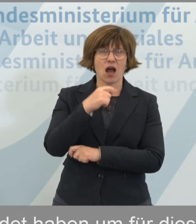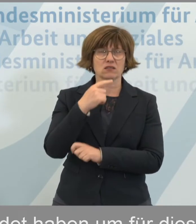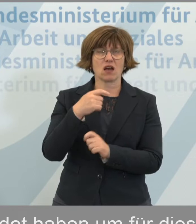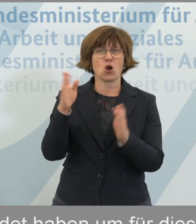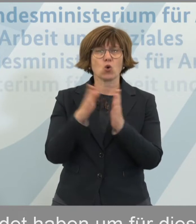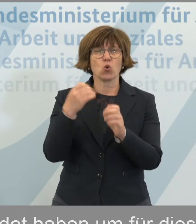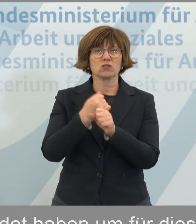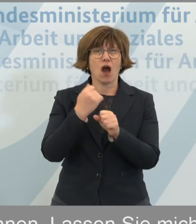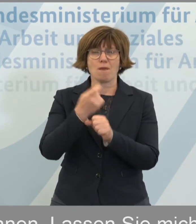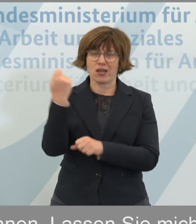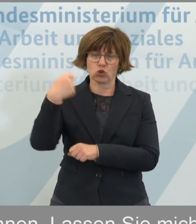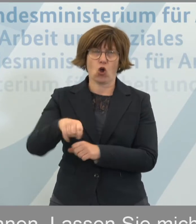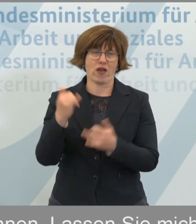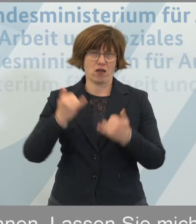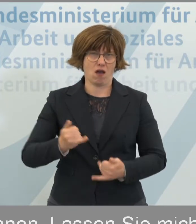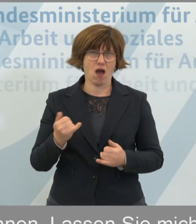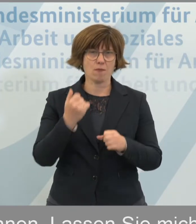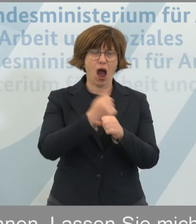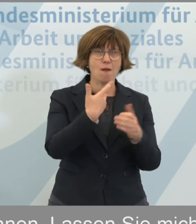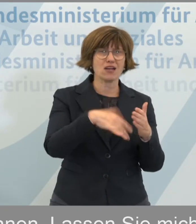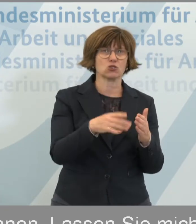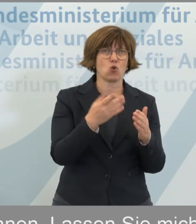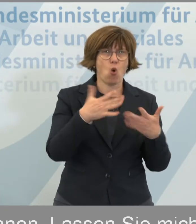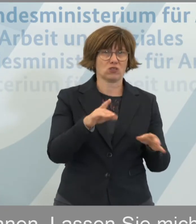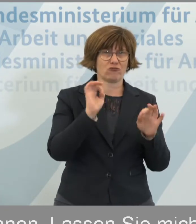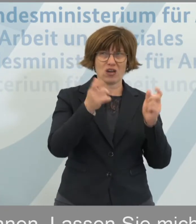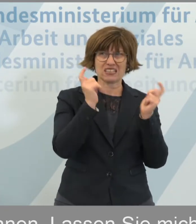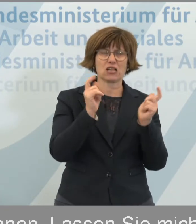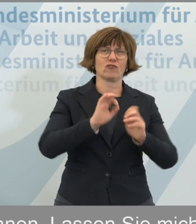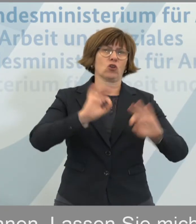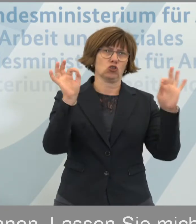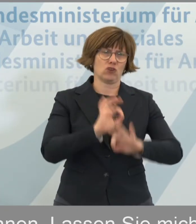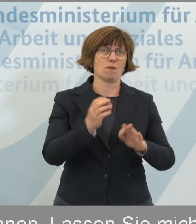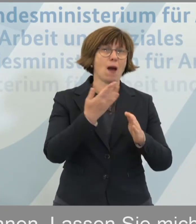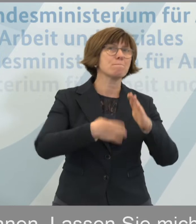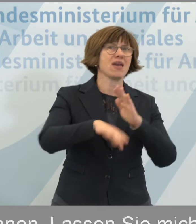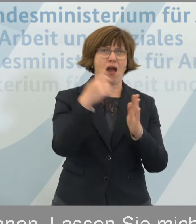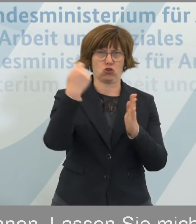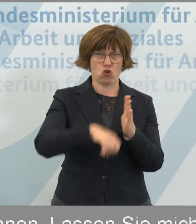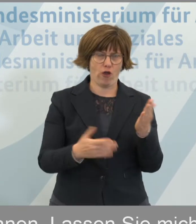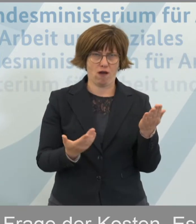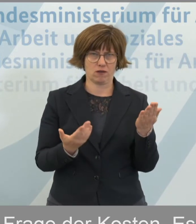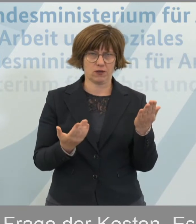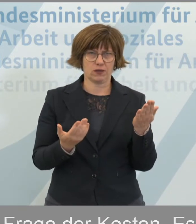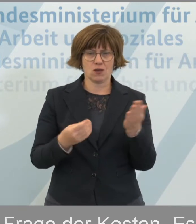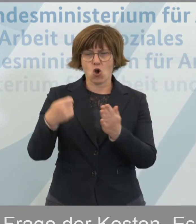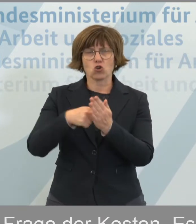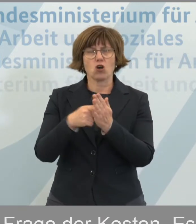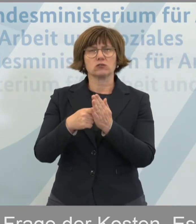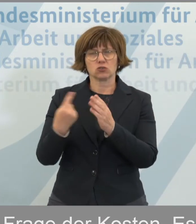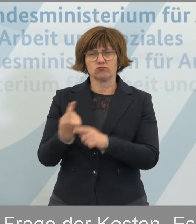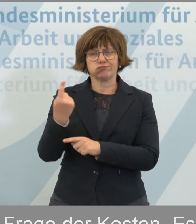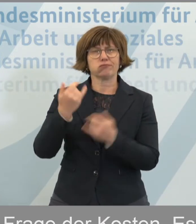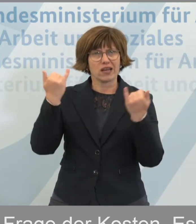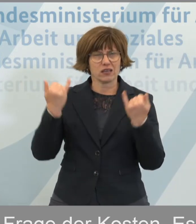teurer, aber Arbeitslosigkeit wäre für unsere Gesellschaft sehr viel mehr teurer. Die Kostensteigerung, die